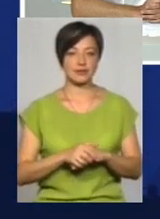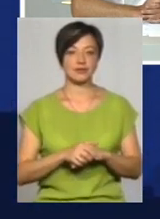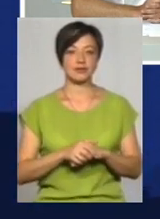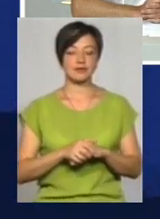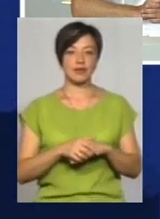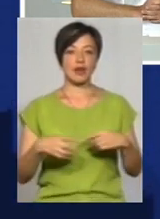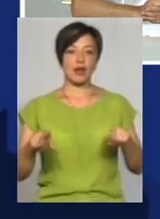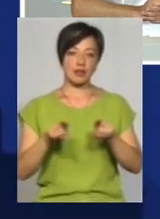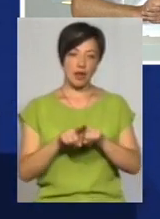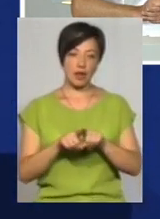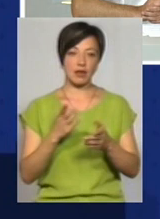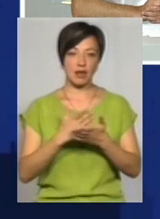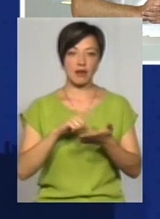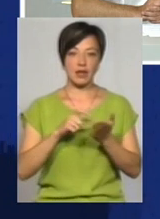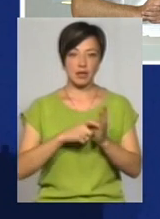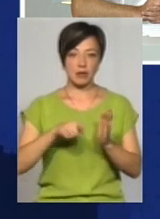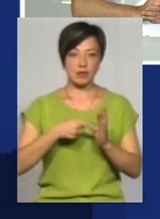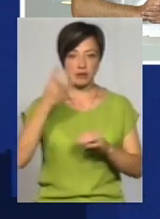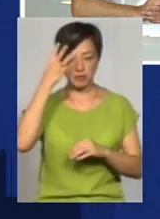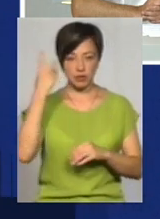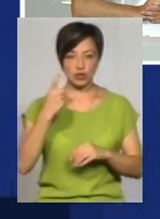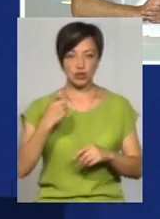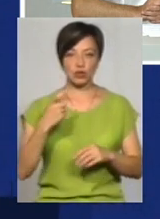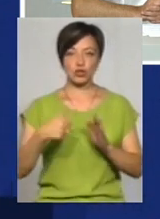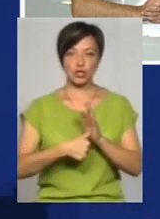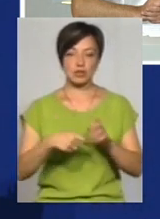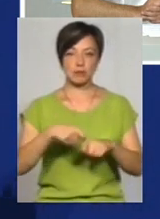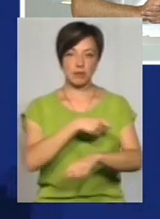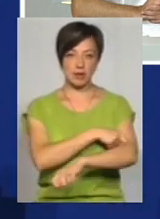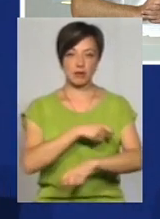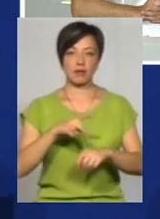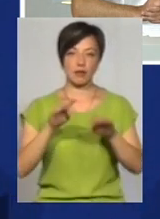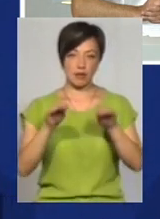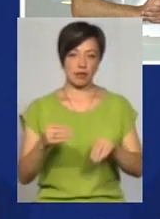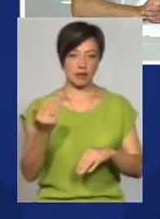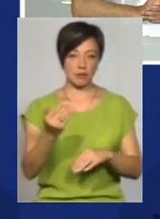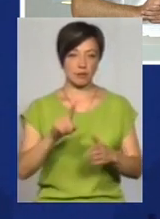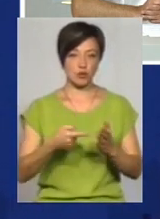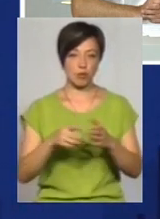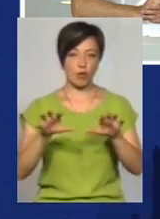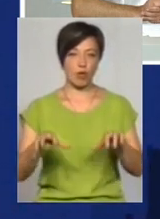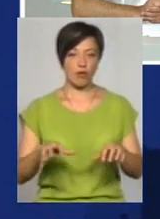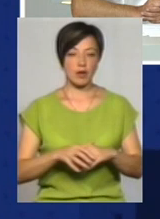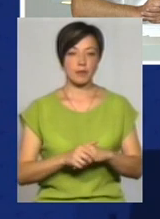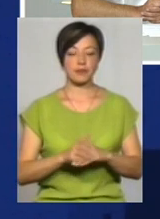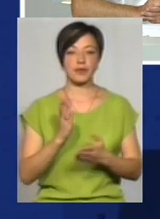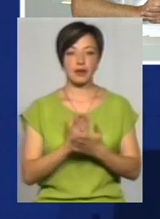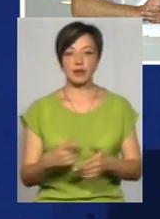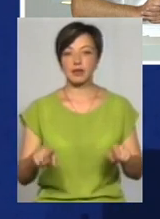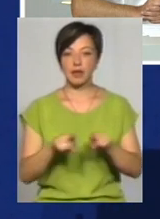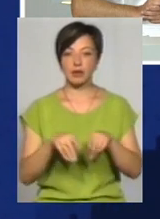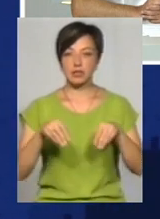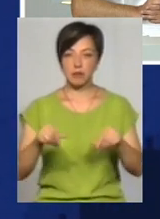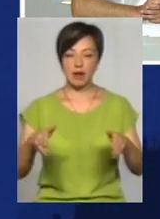А так, є квартира у місті Хмельницькому, 106 квадратів, безпосередньо на декларанту на міському голові. Є також